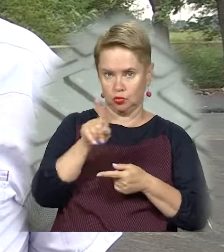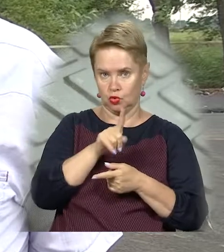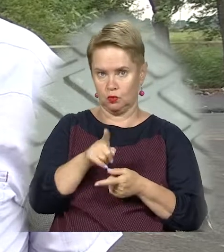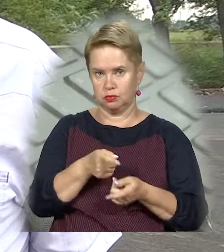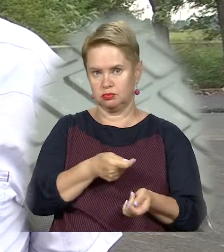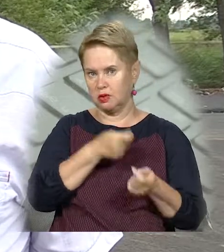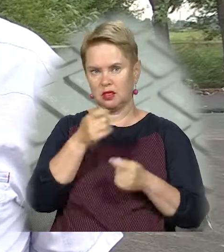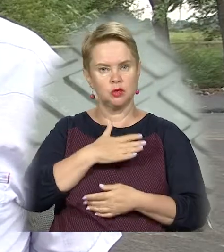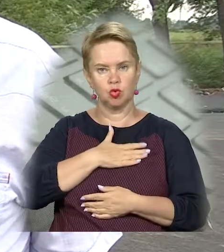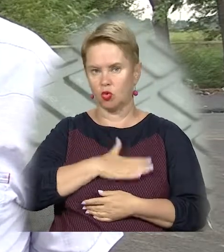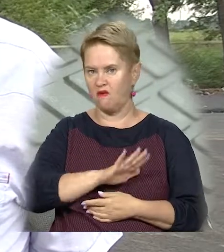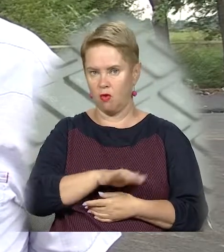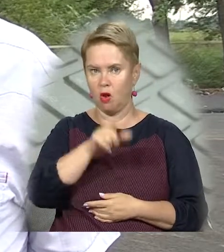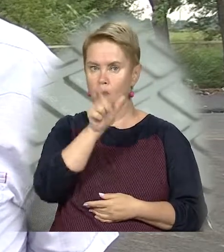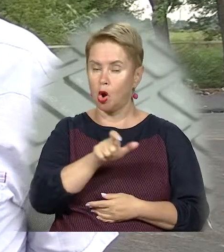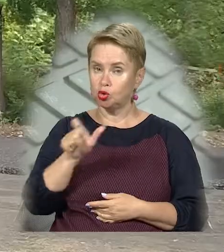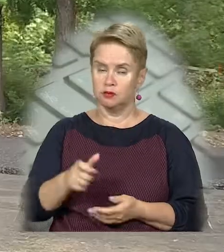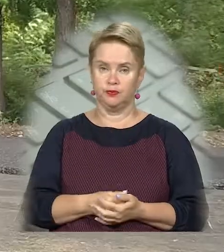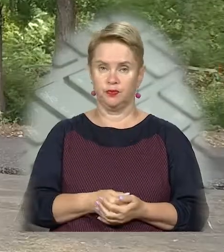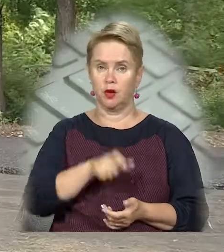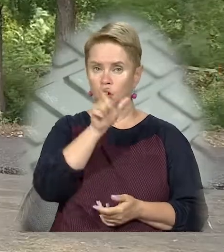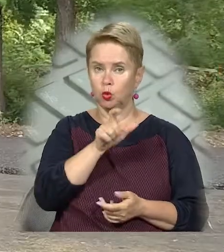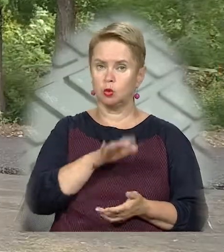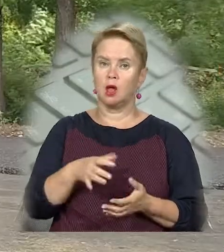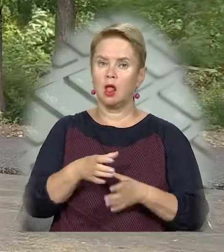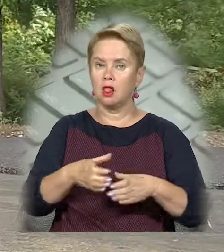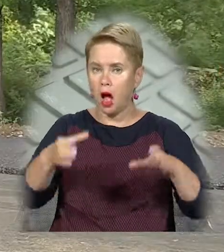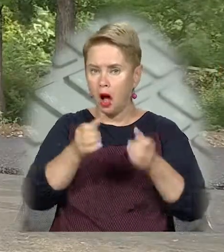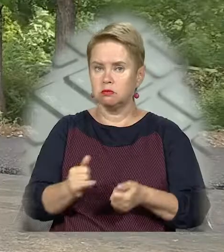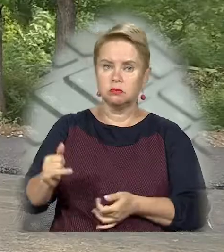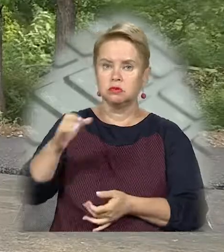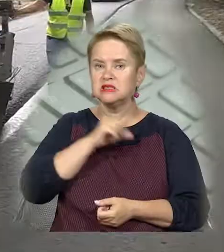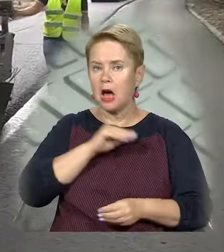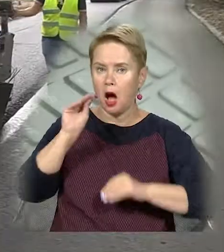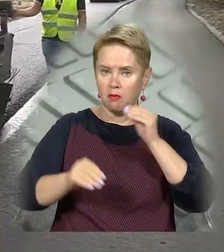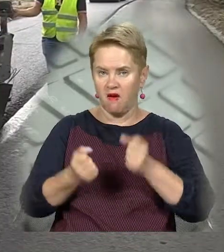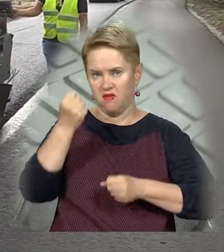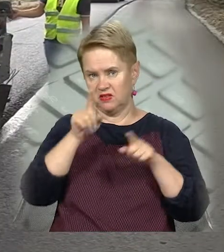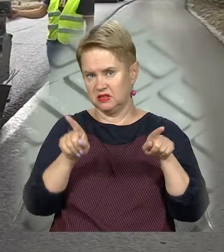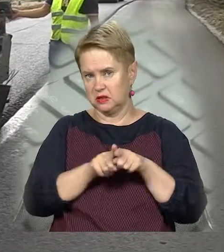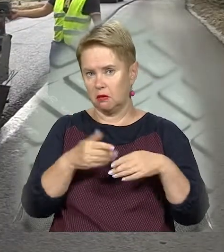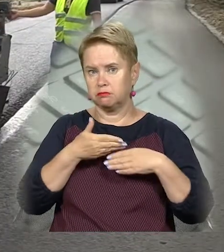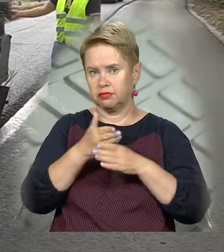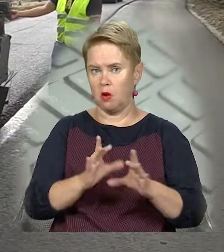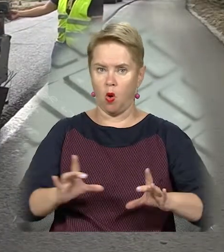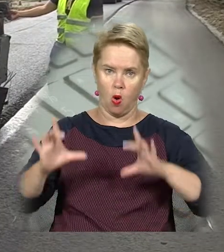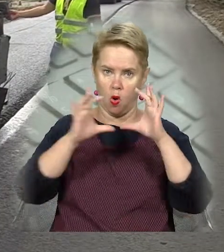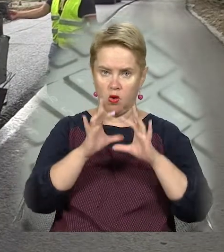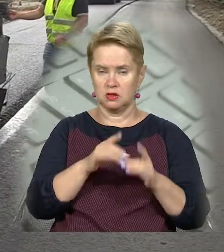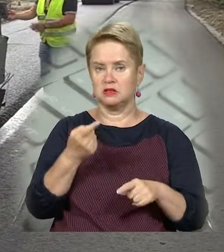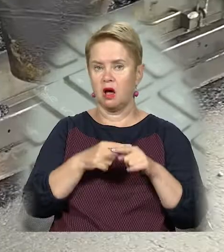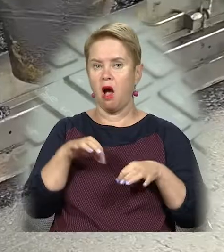що приносило незадоволення мешканців. Люди латали ями власними силами, та водії все одно губили колеса і